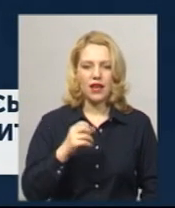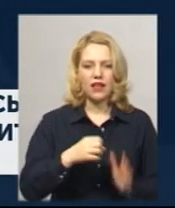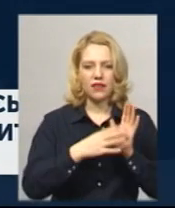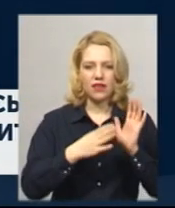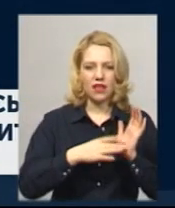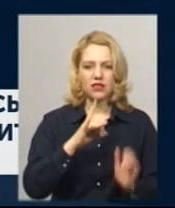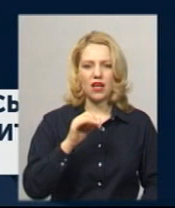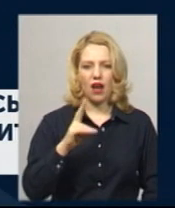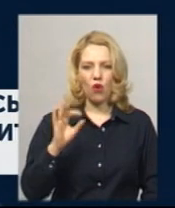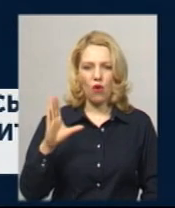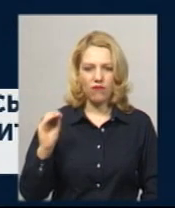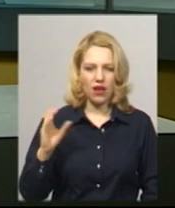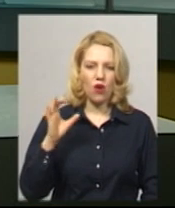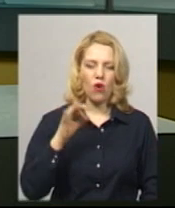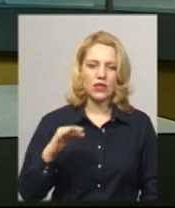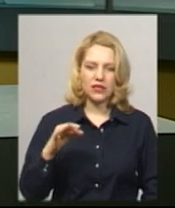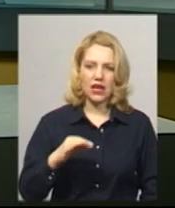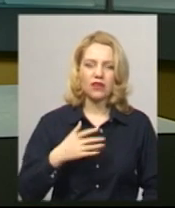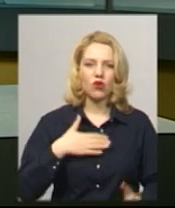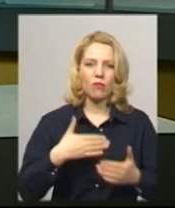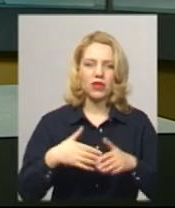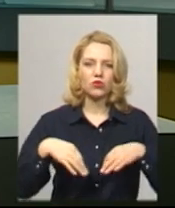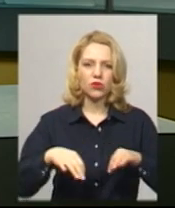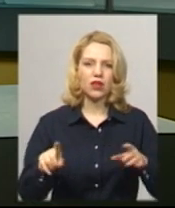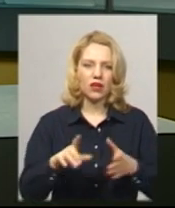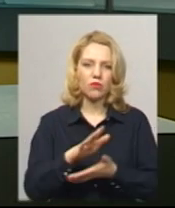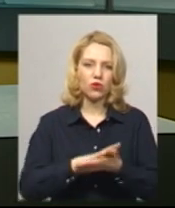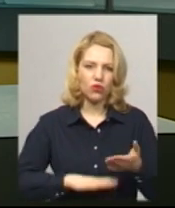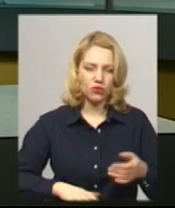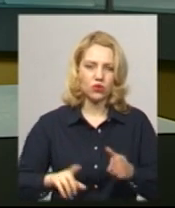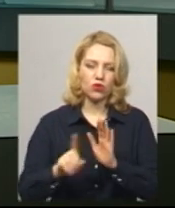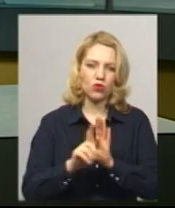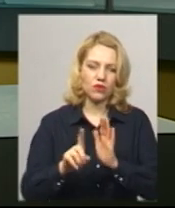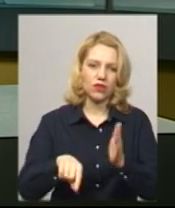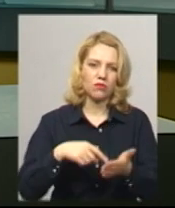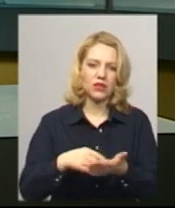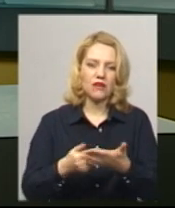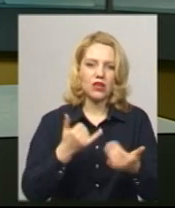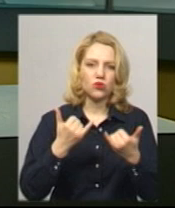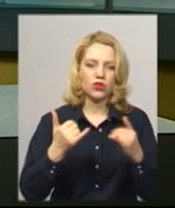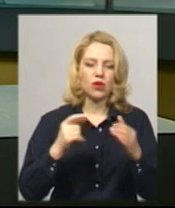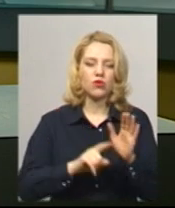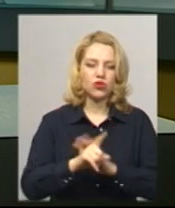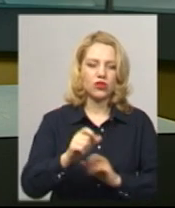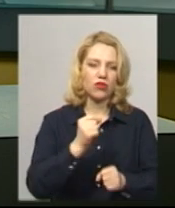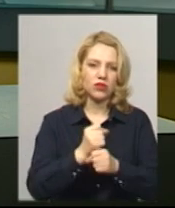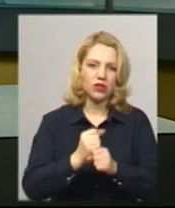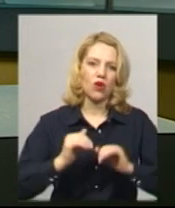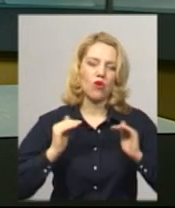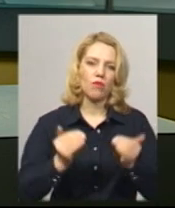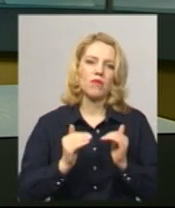У громадському транспорті, який продовжує курсувати містом, відсьогодні починають діяти обмеження щодо кількості